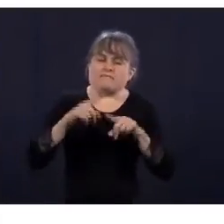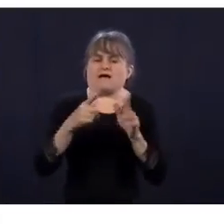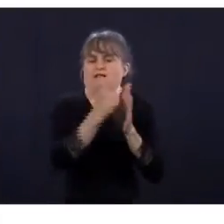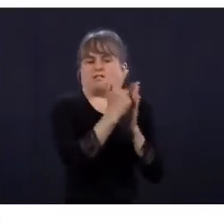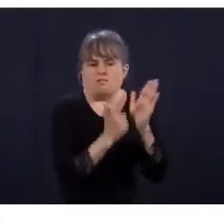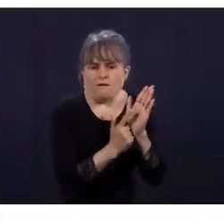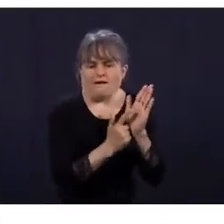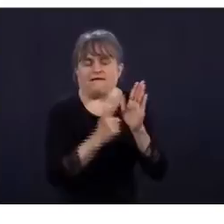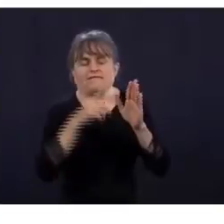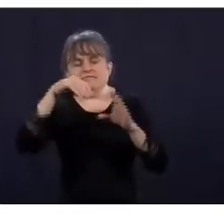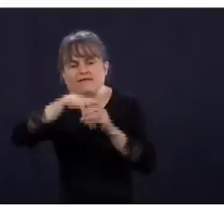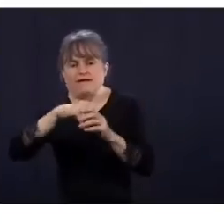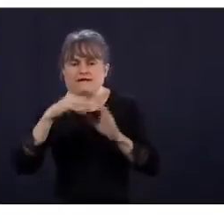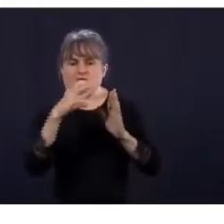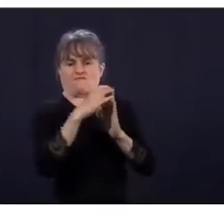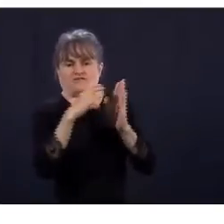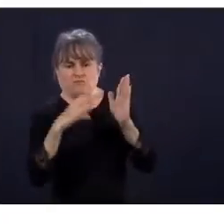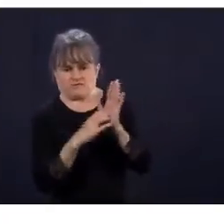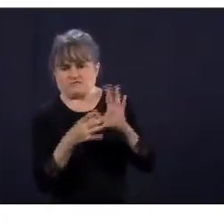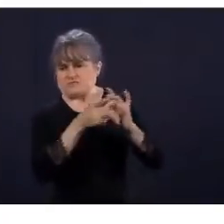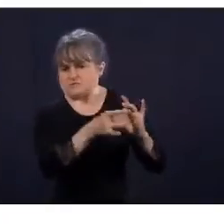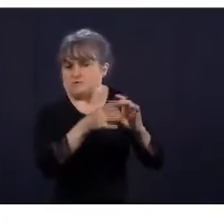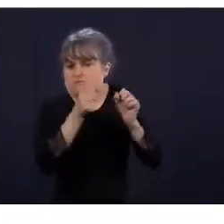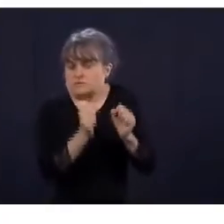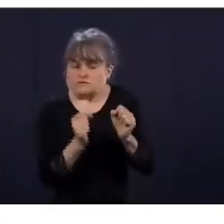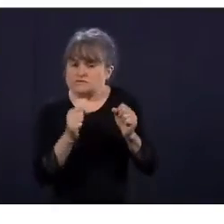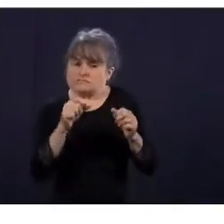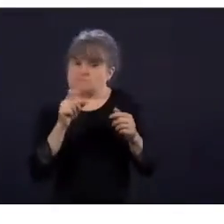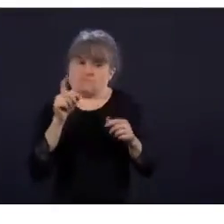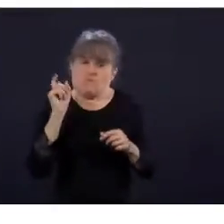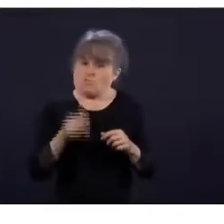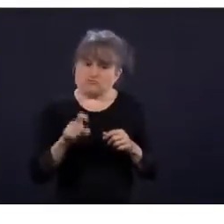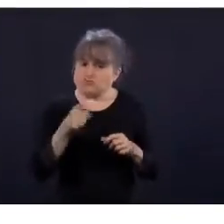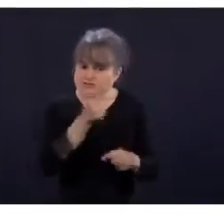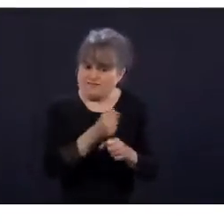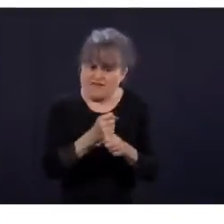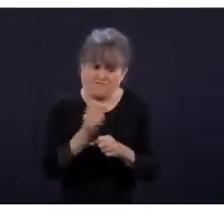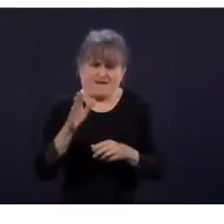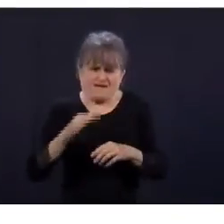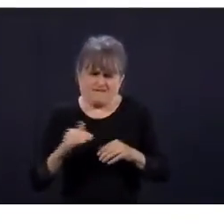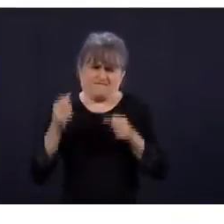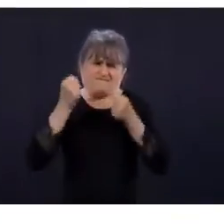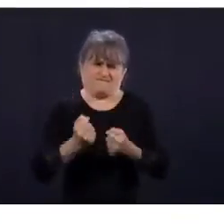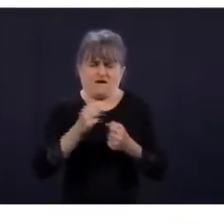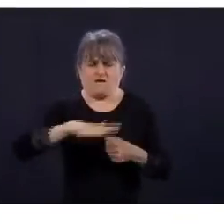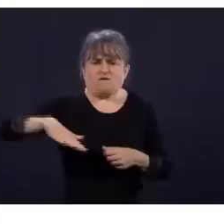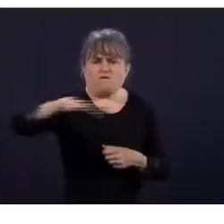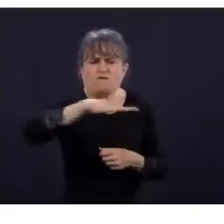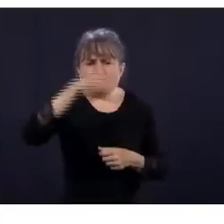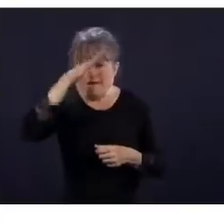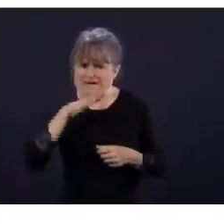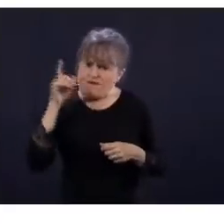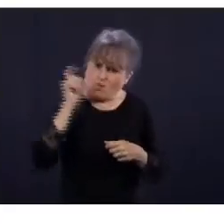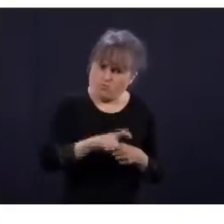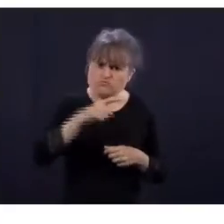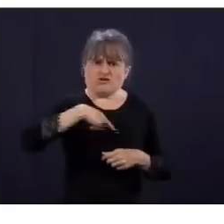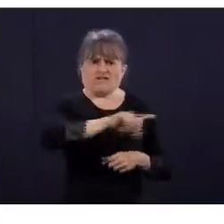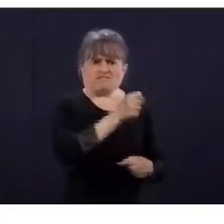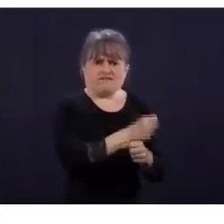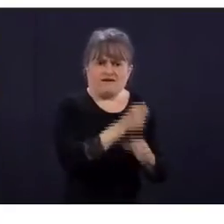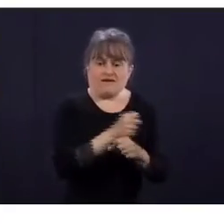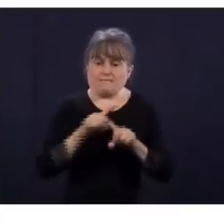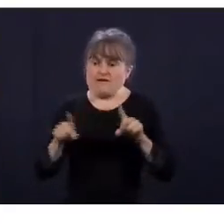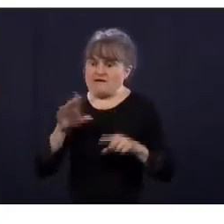faut… s'il a une plainte qui est faite à la CNESST, il faut qu'il y ait un risque démontré,